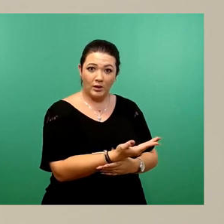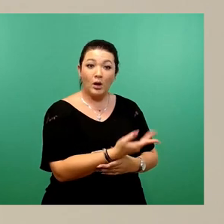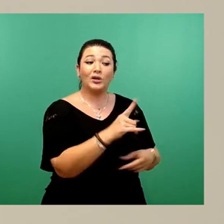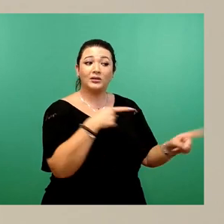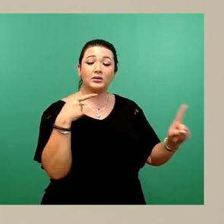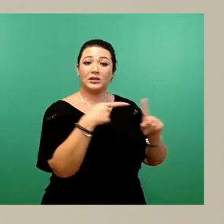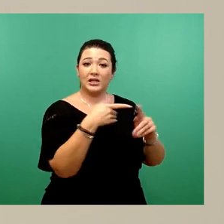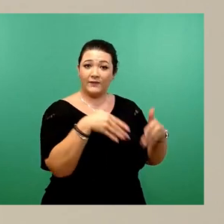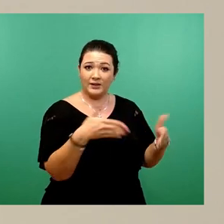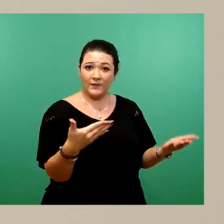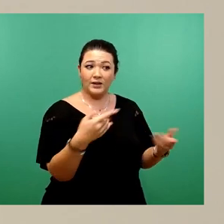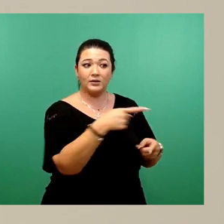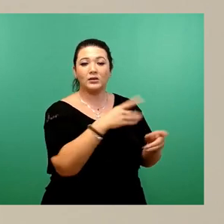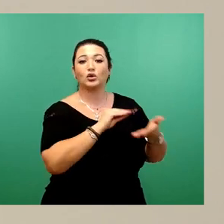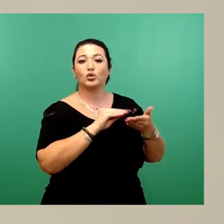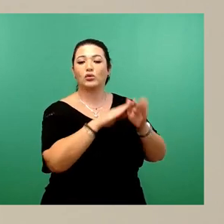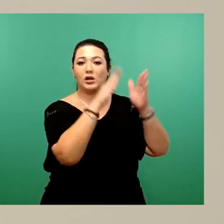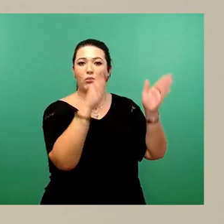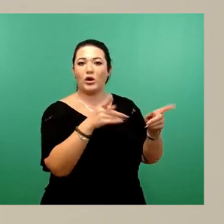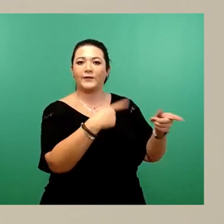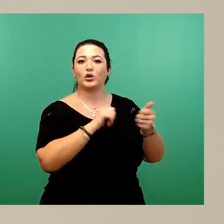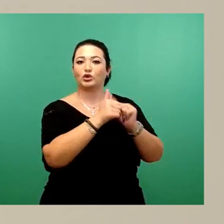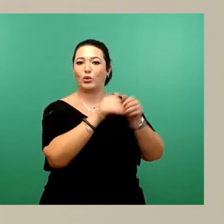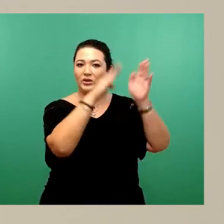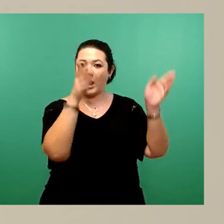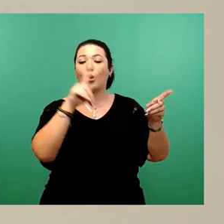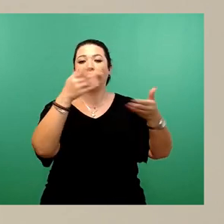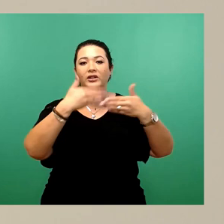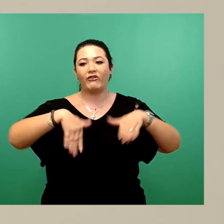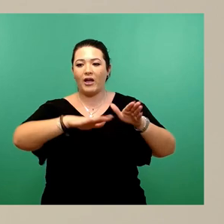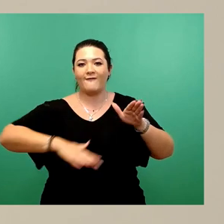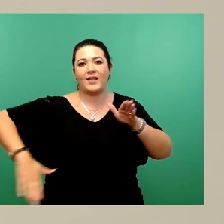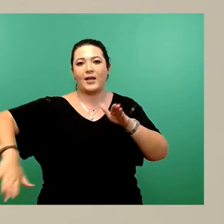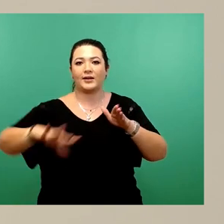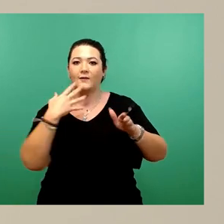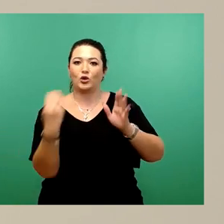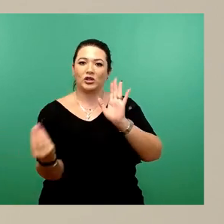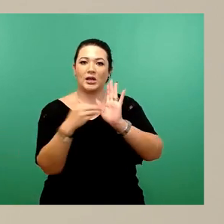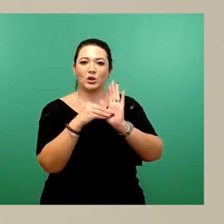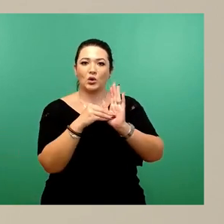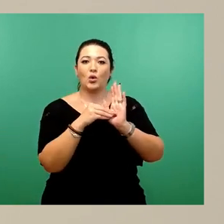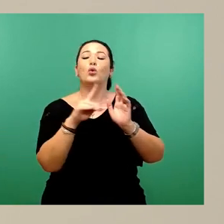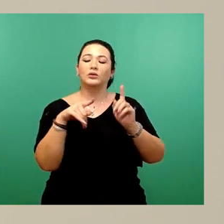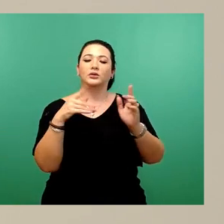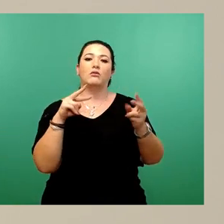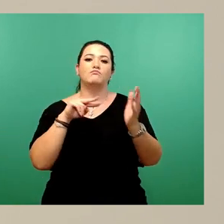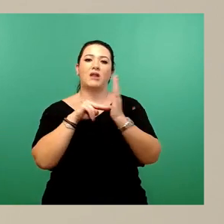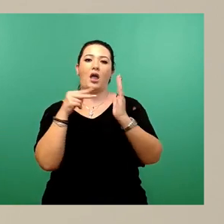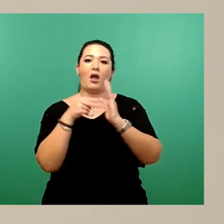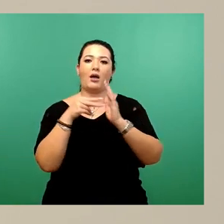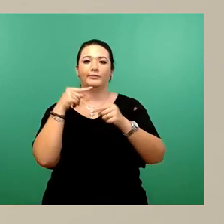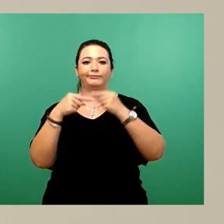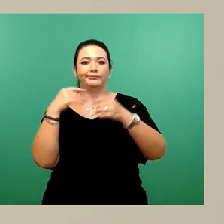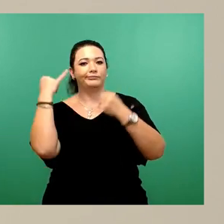dem Schulgebäude, Sporthalle und Freiflächen eben einen städtebaulichen Plan zu entwickeln und